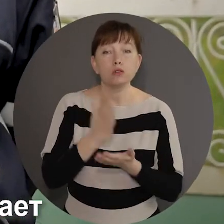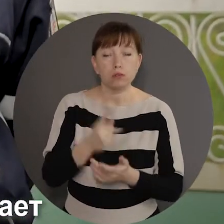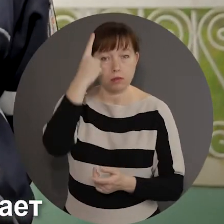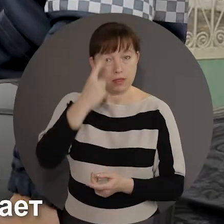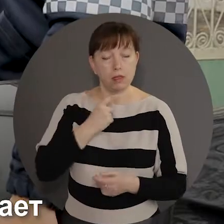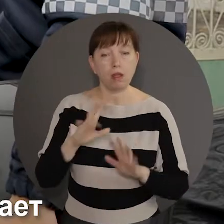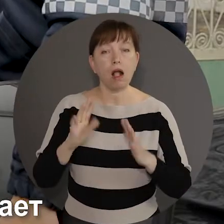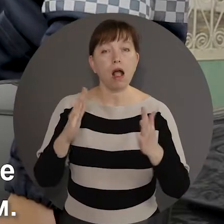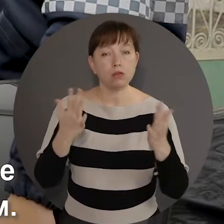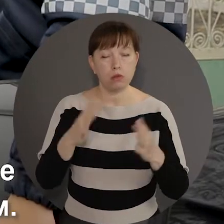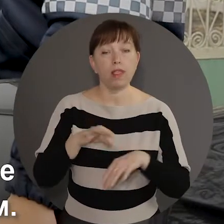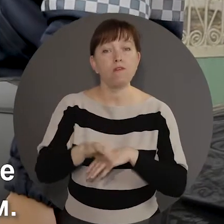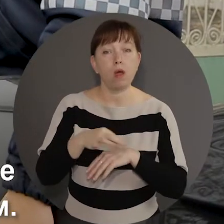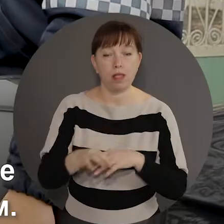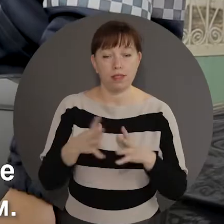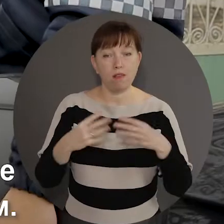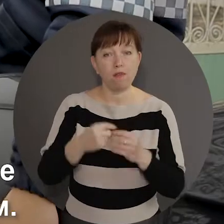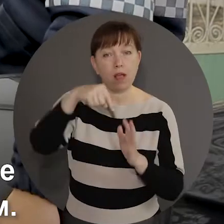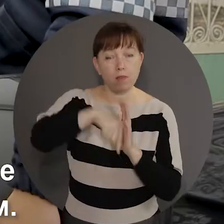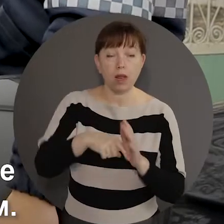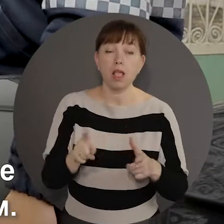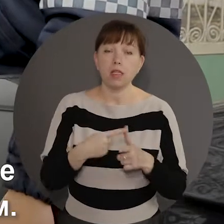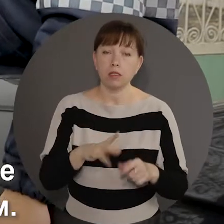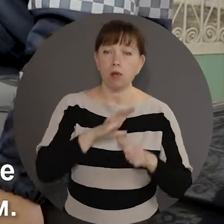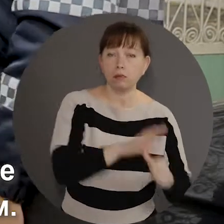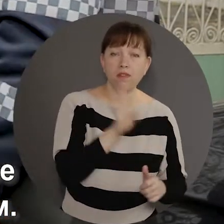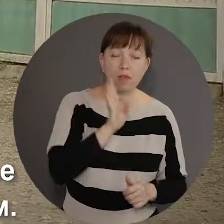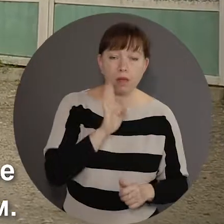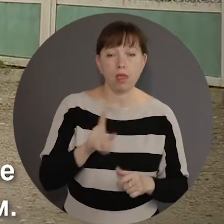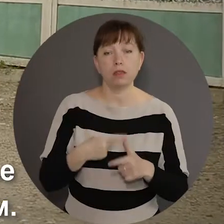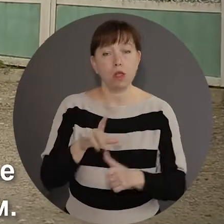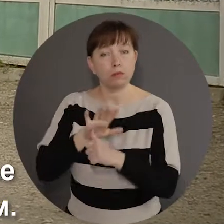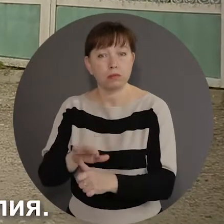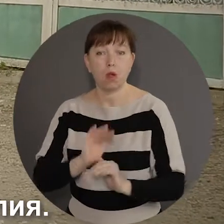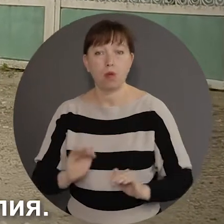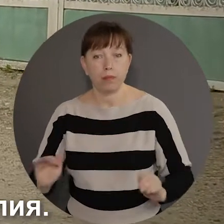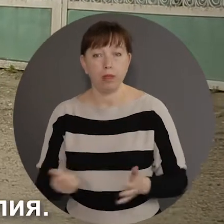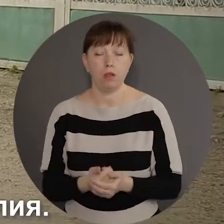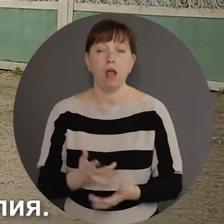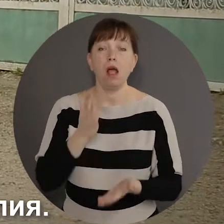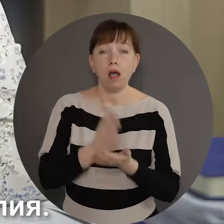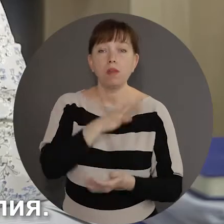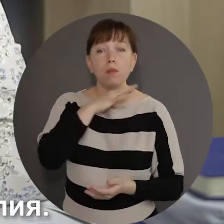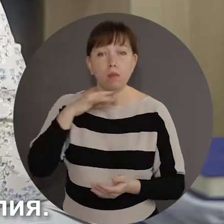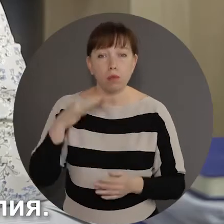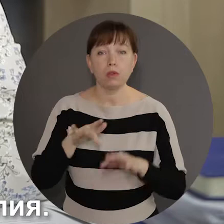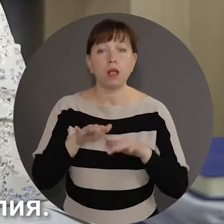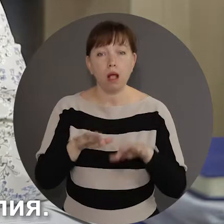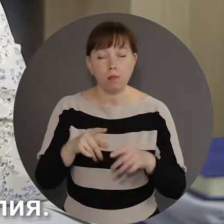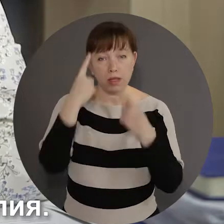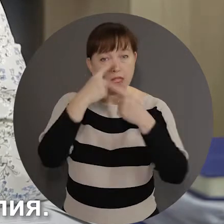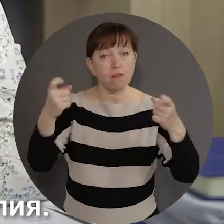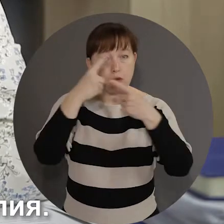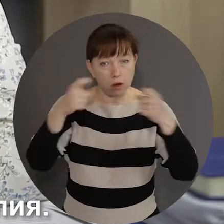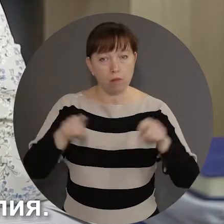sunt sesizate cazuri de violență în familie, fie asupra femeie, fie asupra copiilor. Avem mai multe